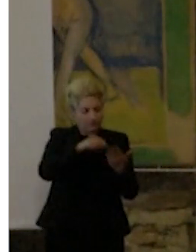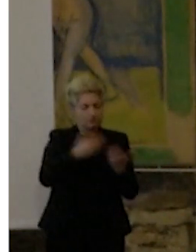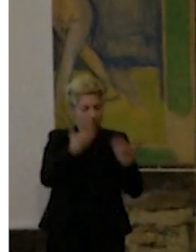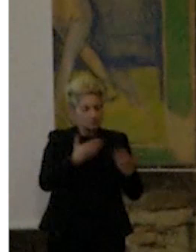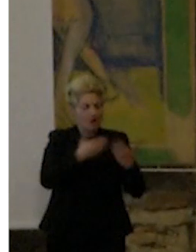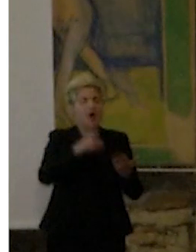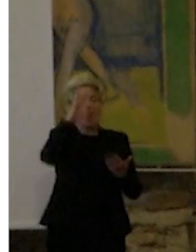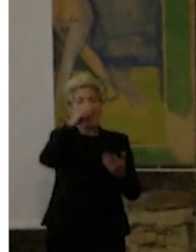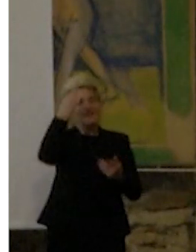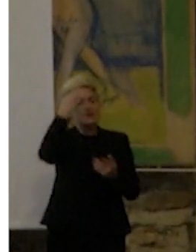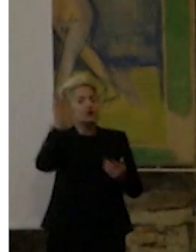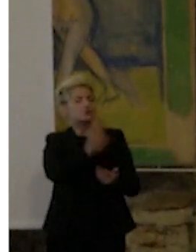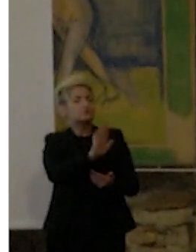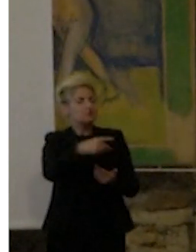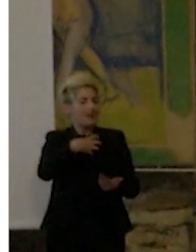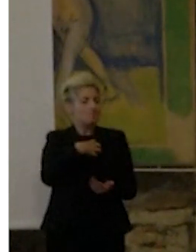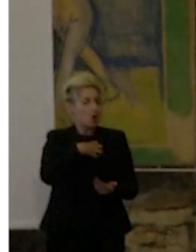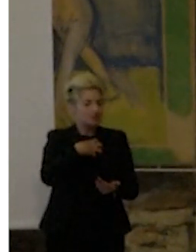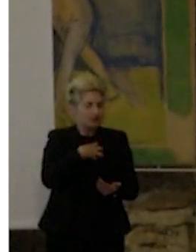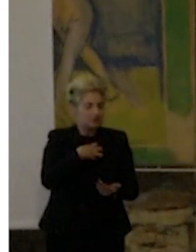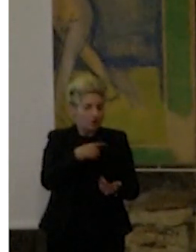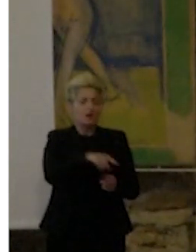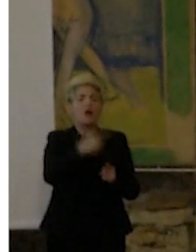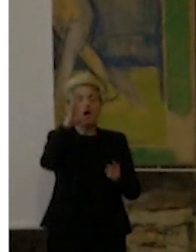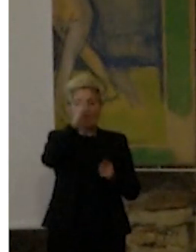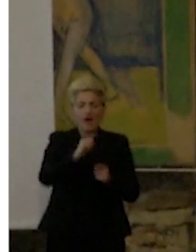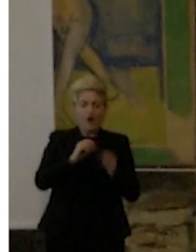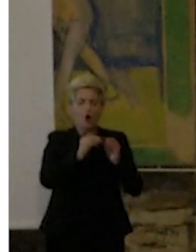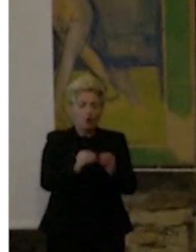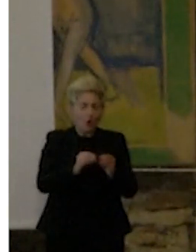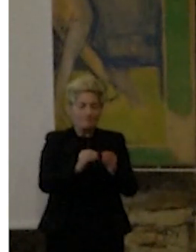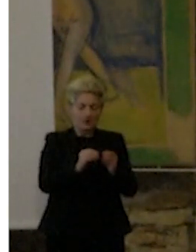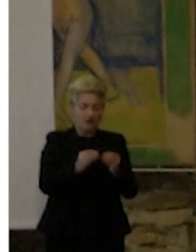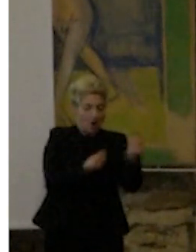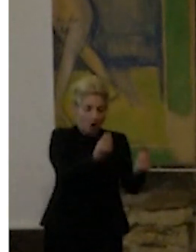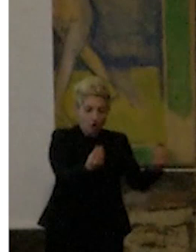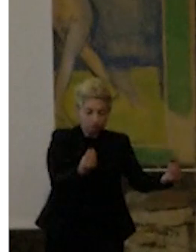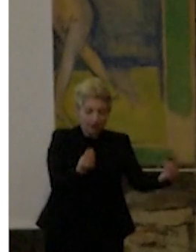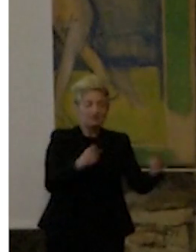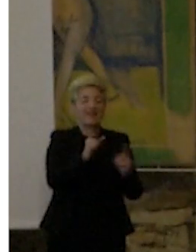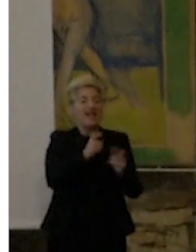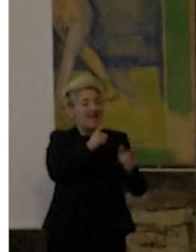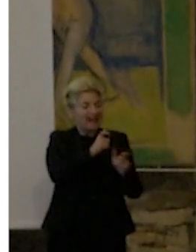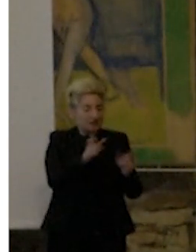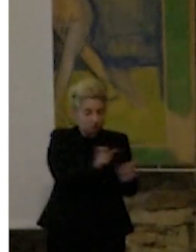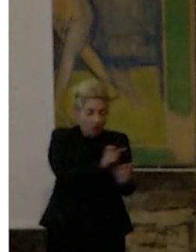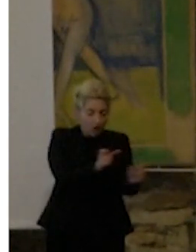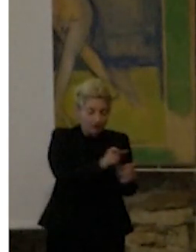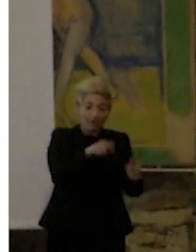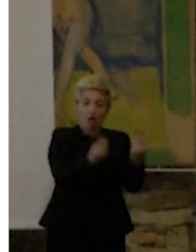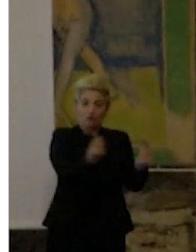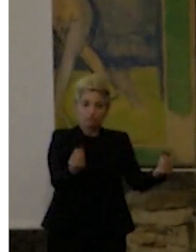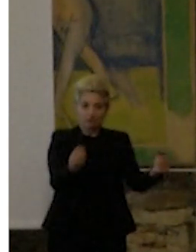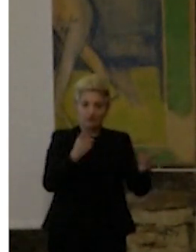si cominciano a capire come si possono usare, mostrare, mettere nella relazione tra loro. E'